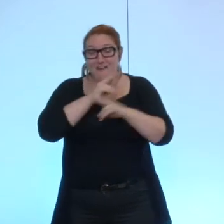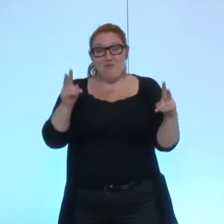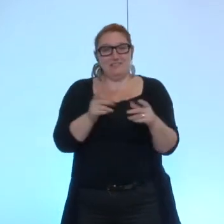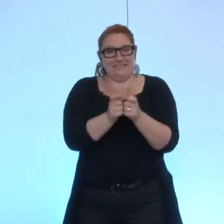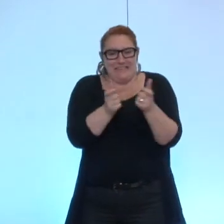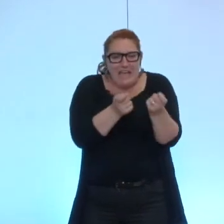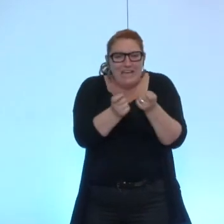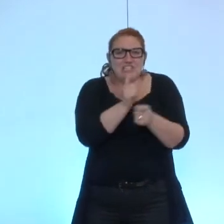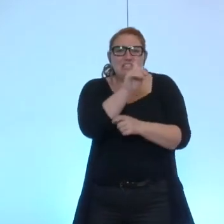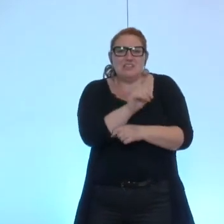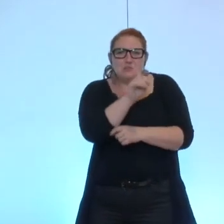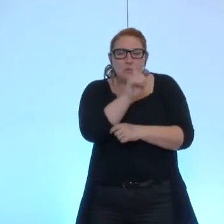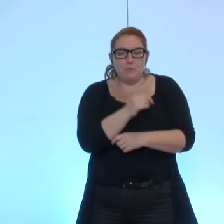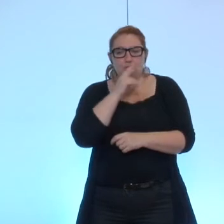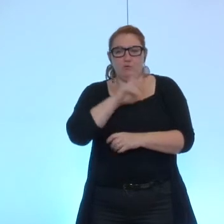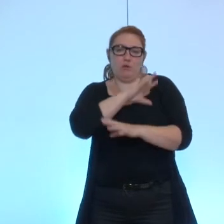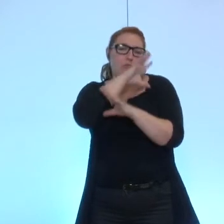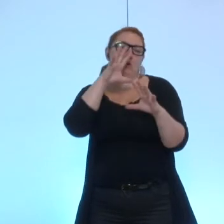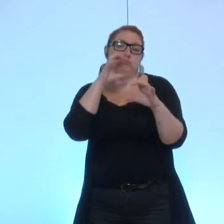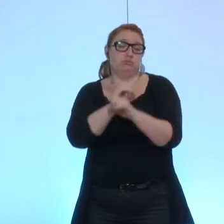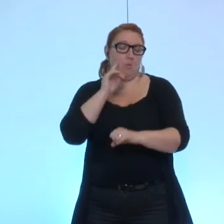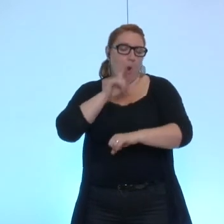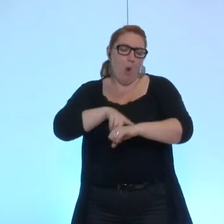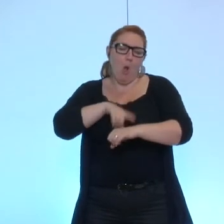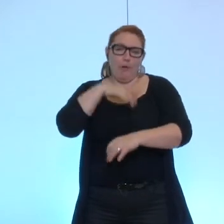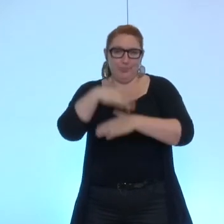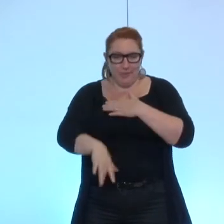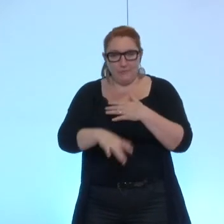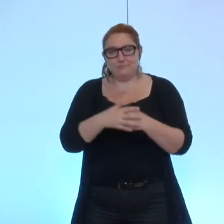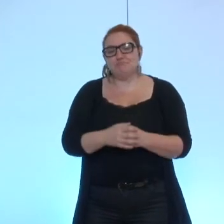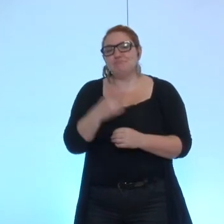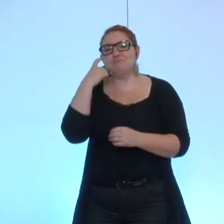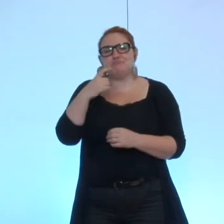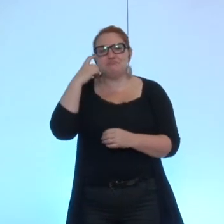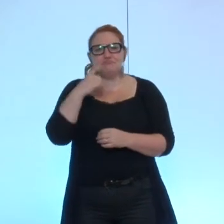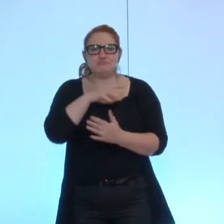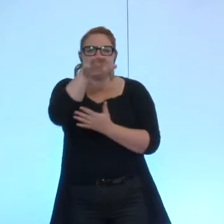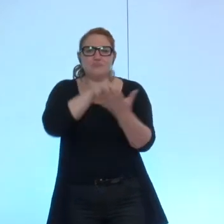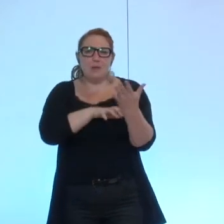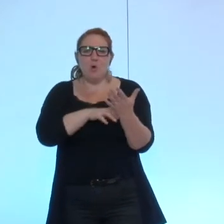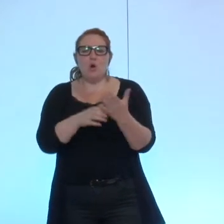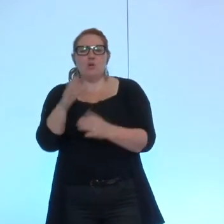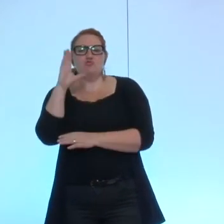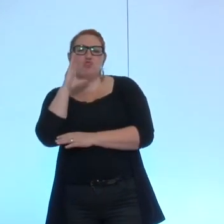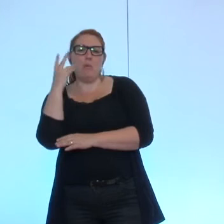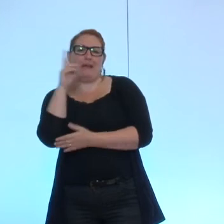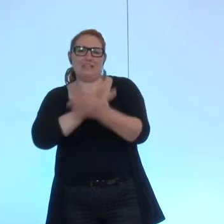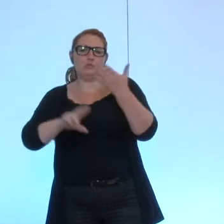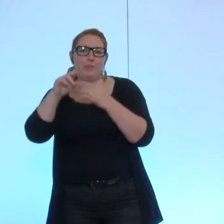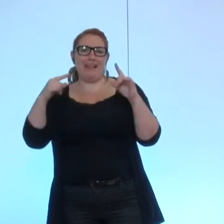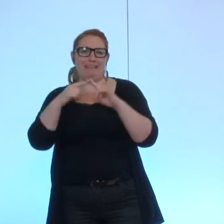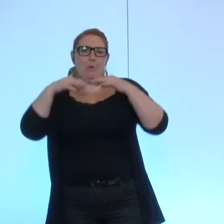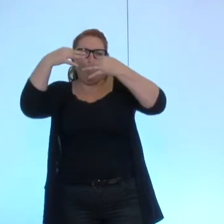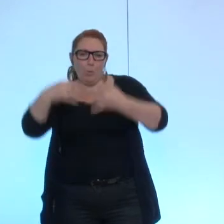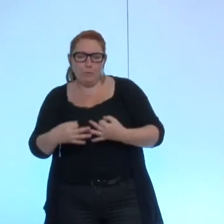donc très brièvement vu l'heure j'ai noté dans on peut noter dans le rapport de la chambre régionale des comptes au delà de